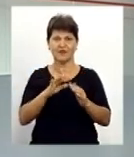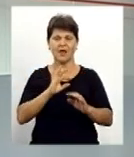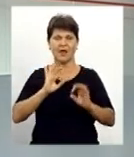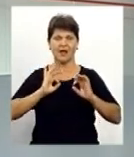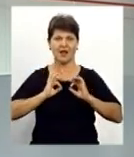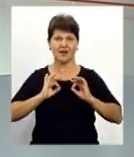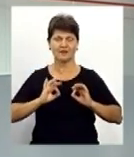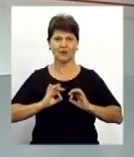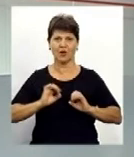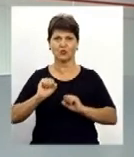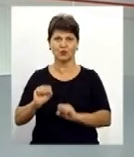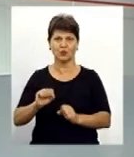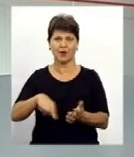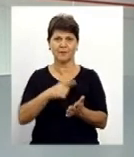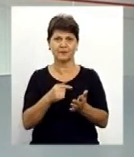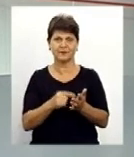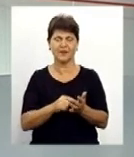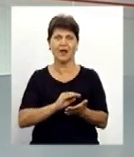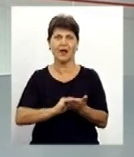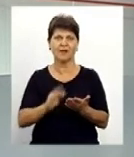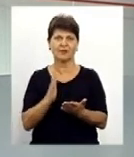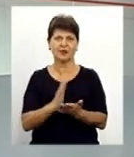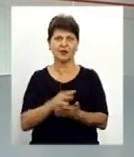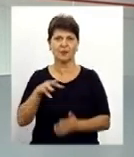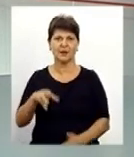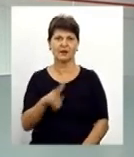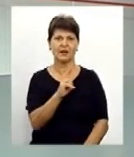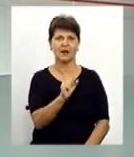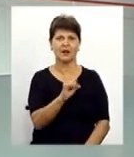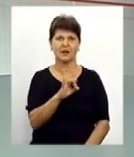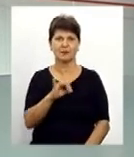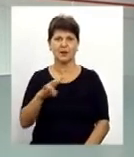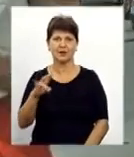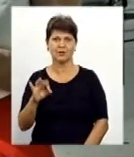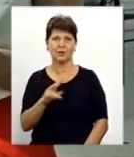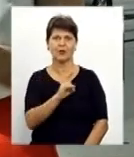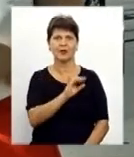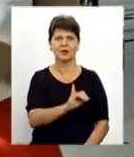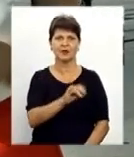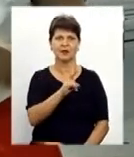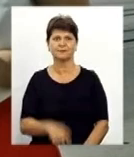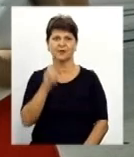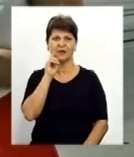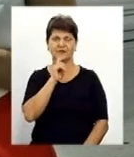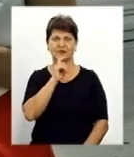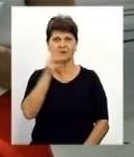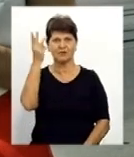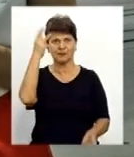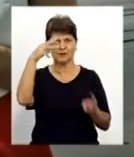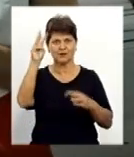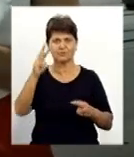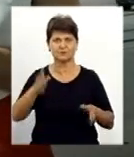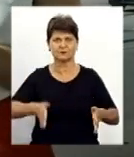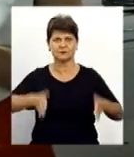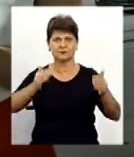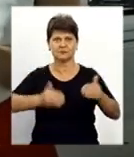міста. Авторами даного стінопису є Марина Карпенко та Ірина Прокопчук. Вінницький модерн «Новий мурал» у